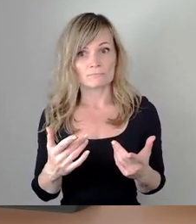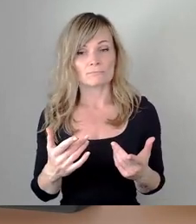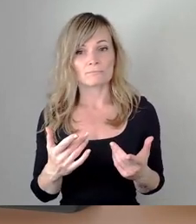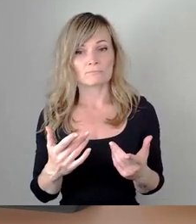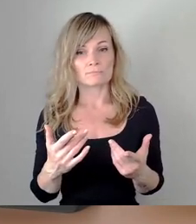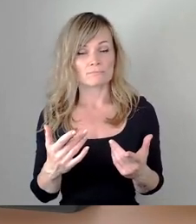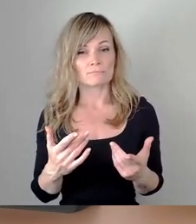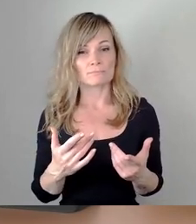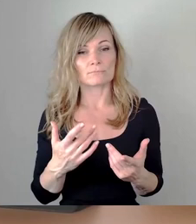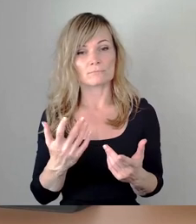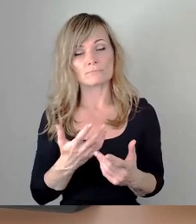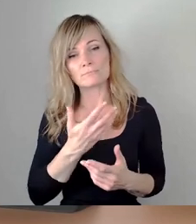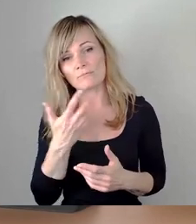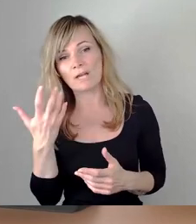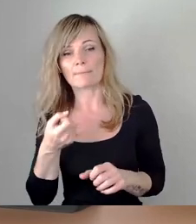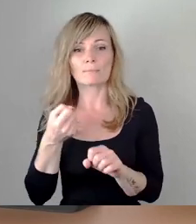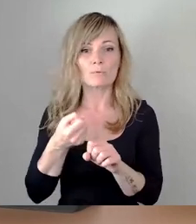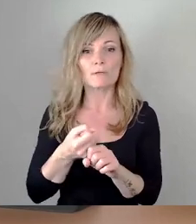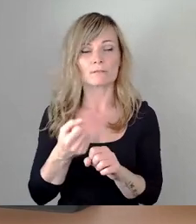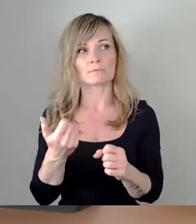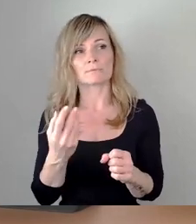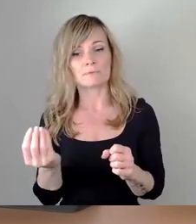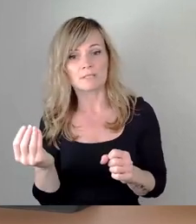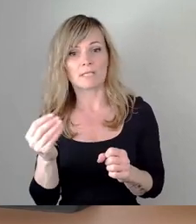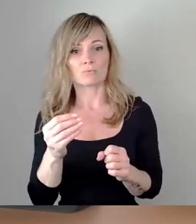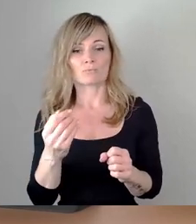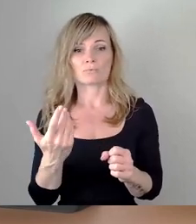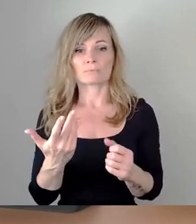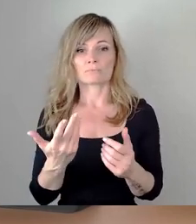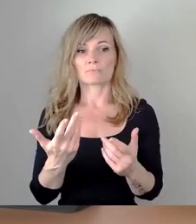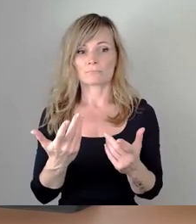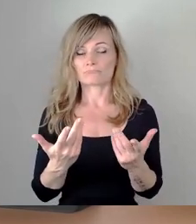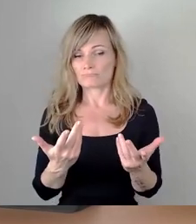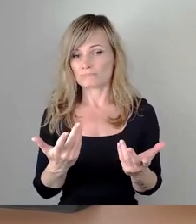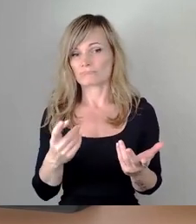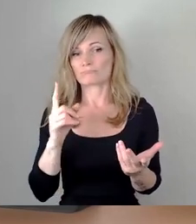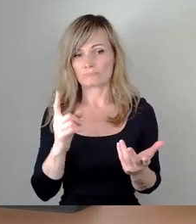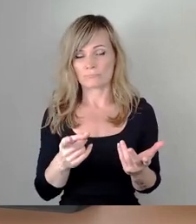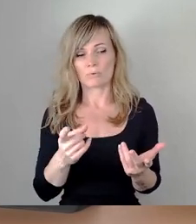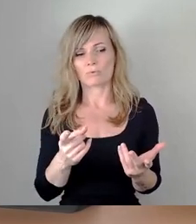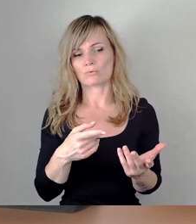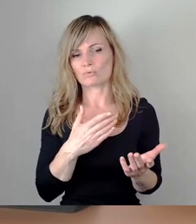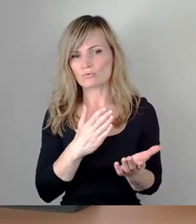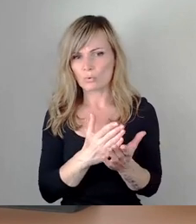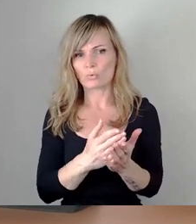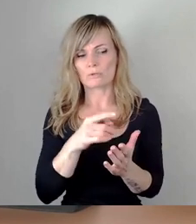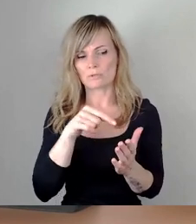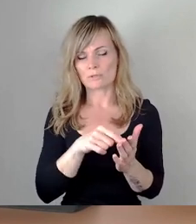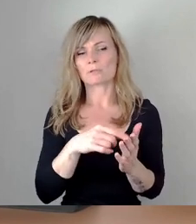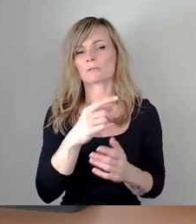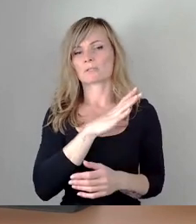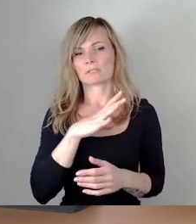mit Wärmepumpen und am Ende der Tage brauchen wir, das haben wir auch in dem Konzept hier der Sachsen Energie